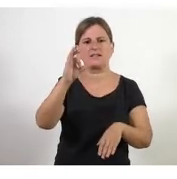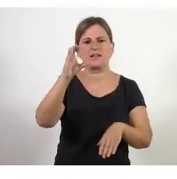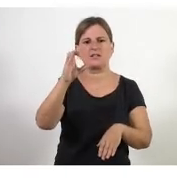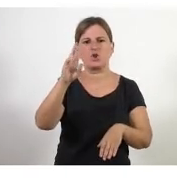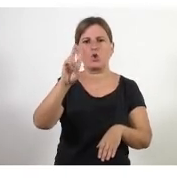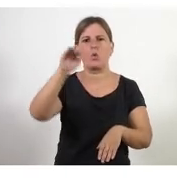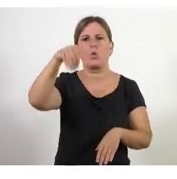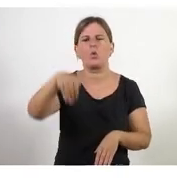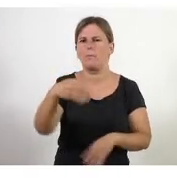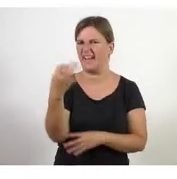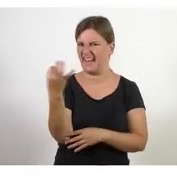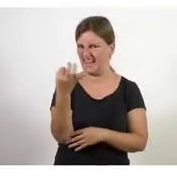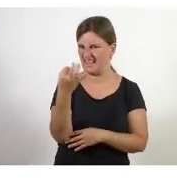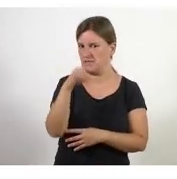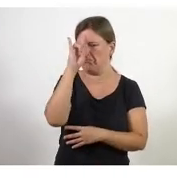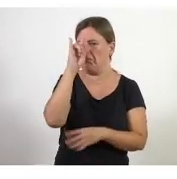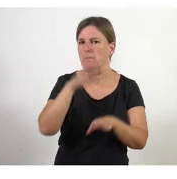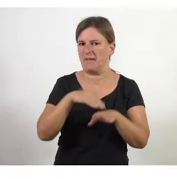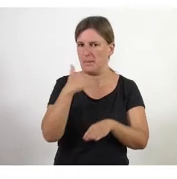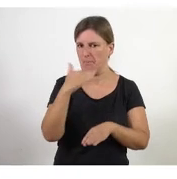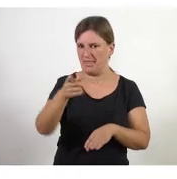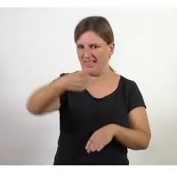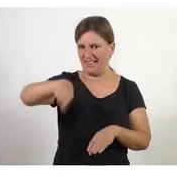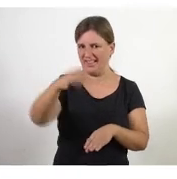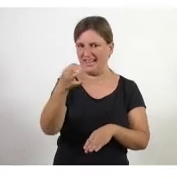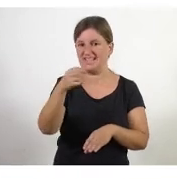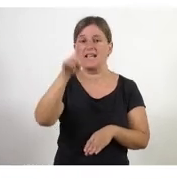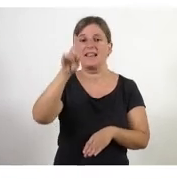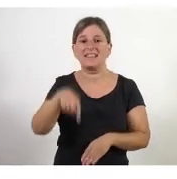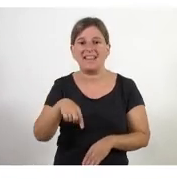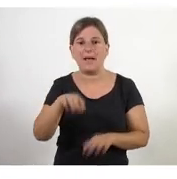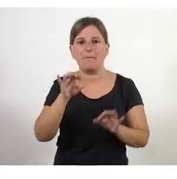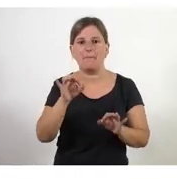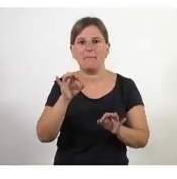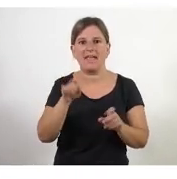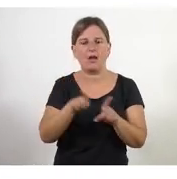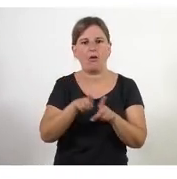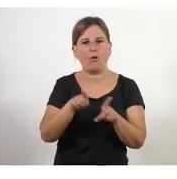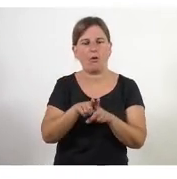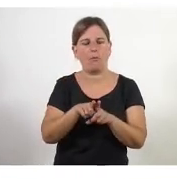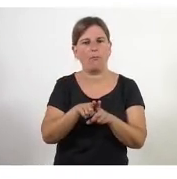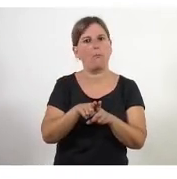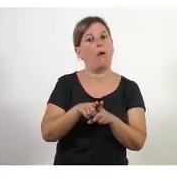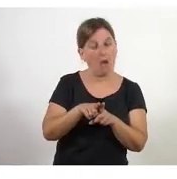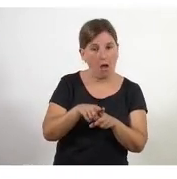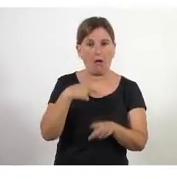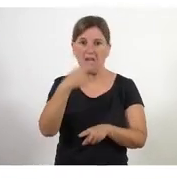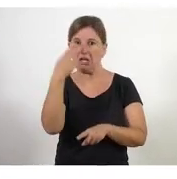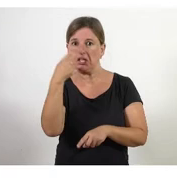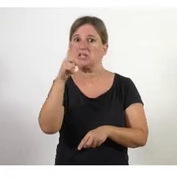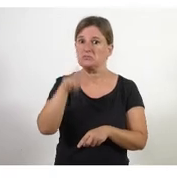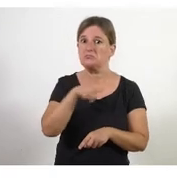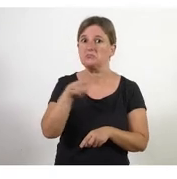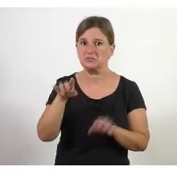algú et pregunta tinguis una petita idea i sobretot que pugueu adquirir el criteri de dir això és el que m'interessa